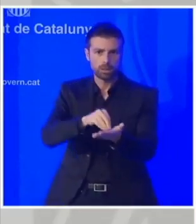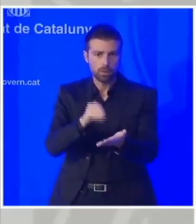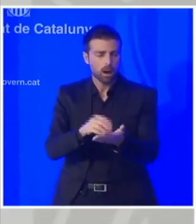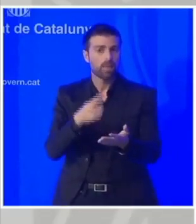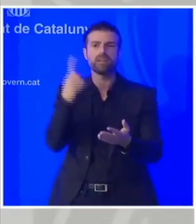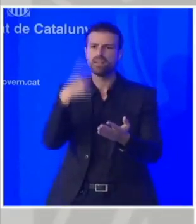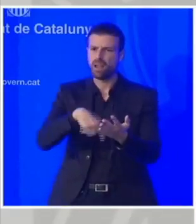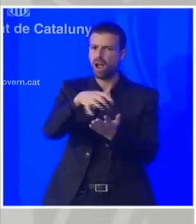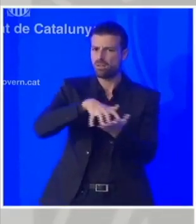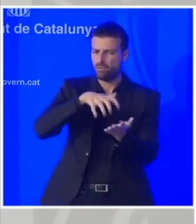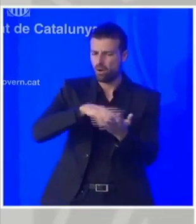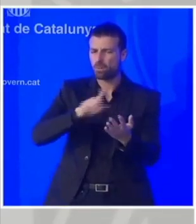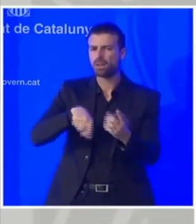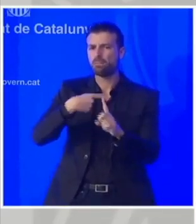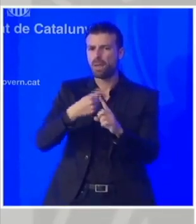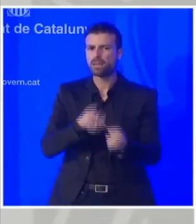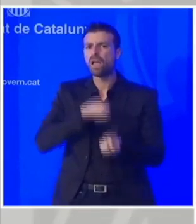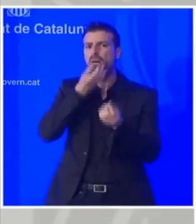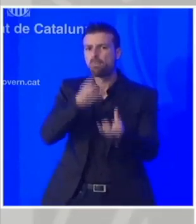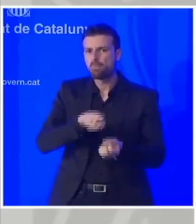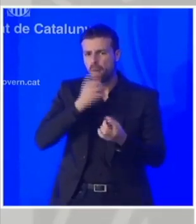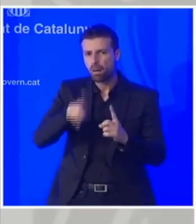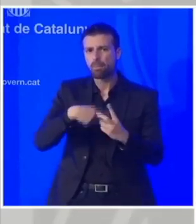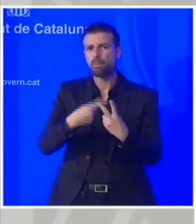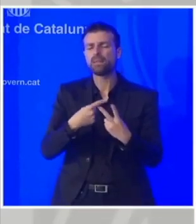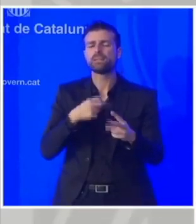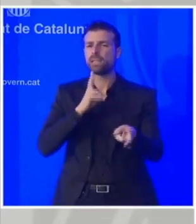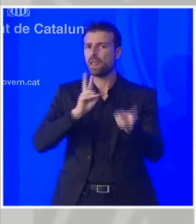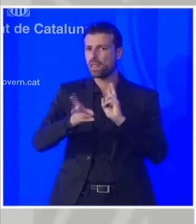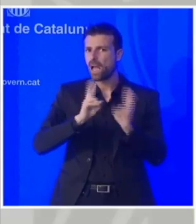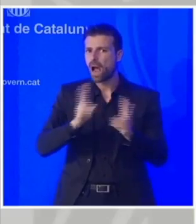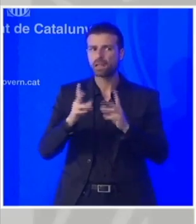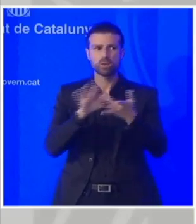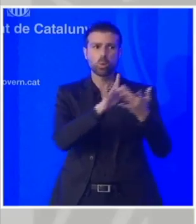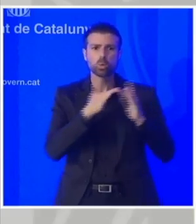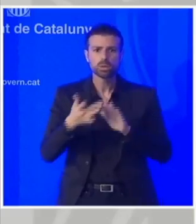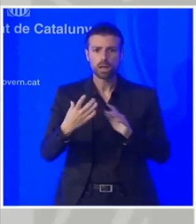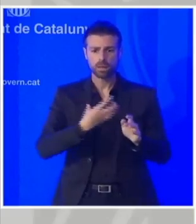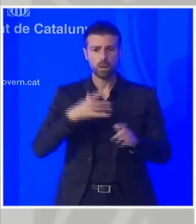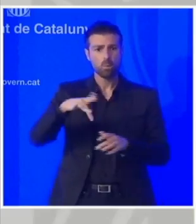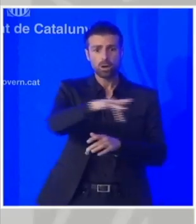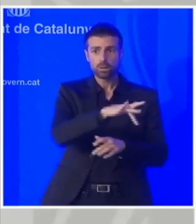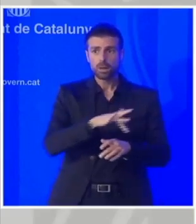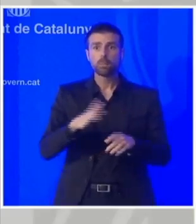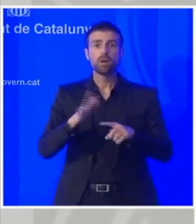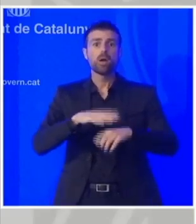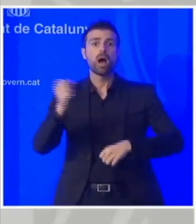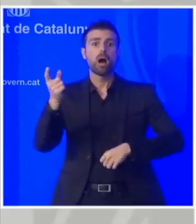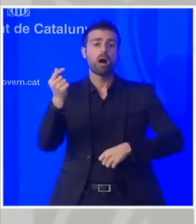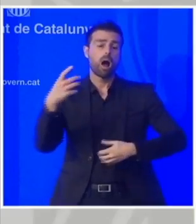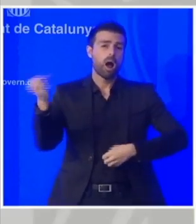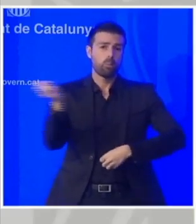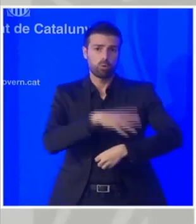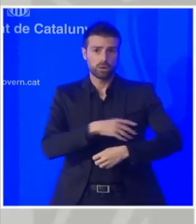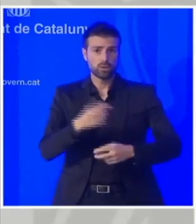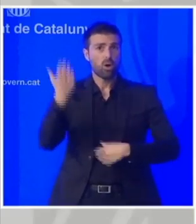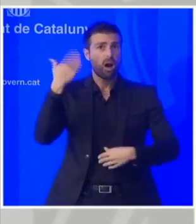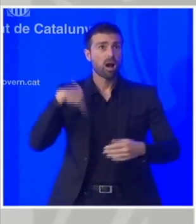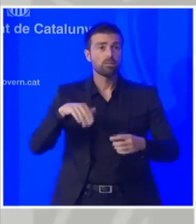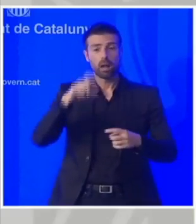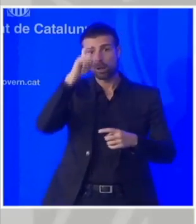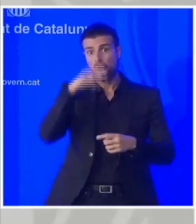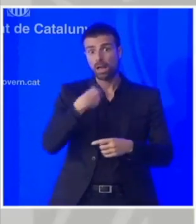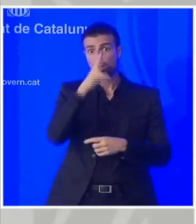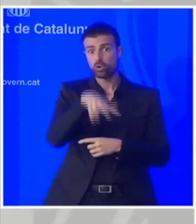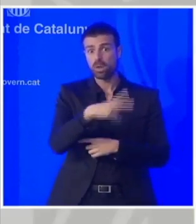manifestos via decàlegs de reactivació socioeconòmiques dels municipis una aportació que nosaltres xifràvem d'entrada el